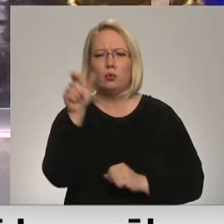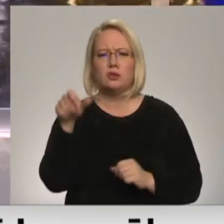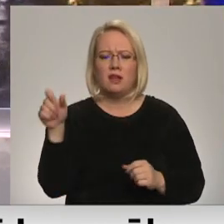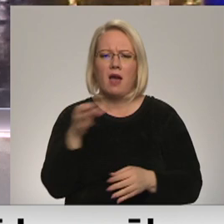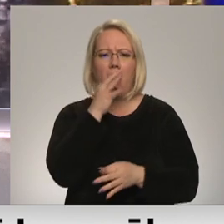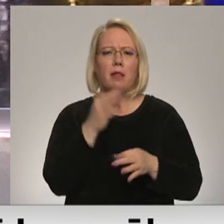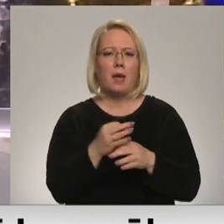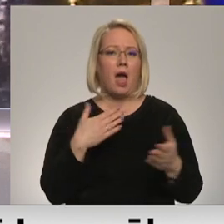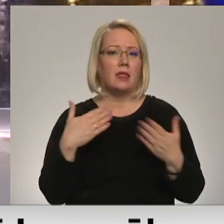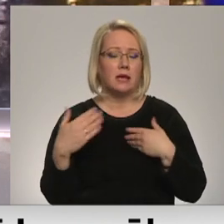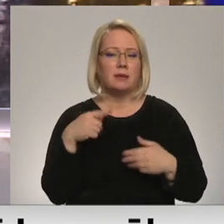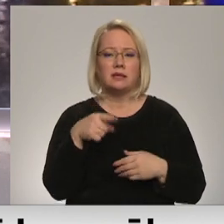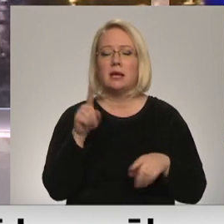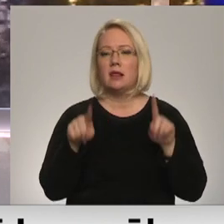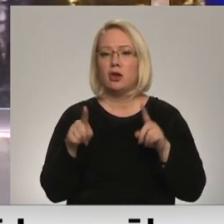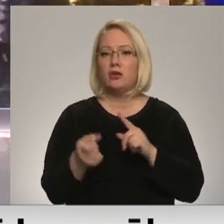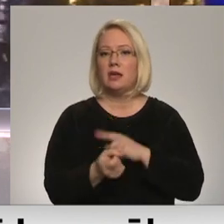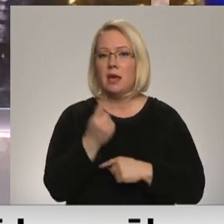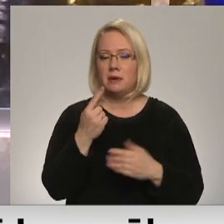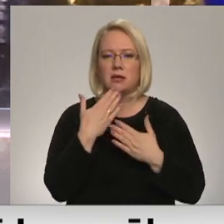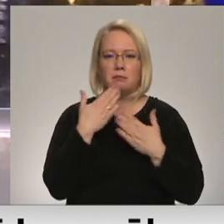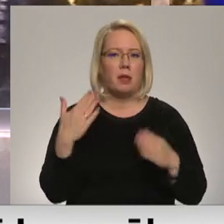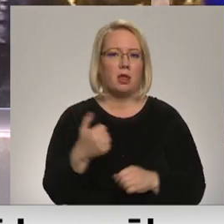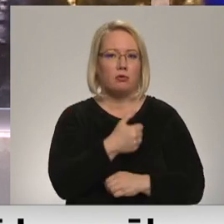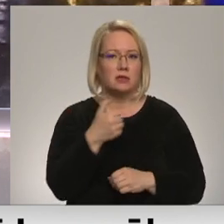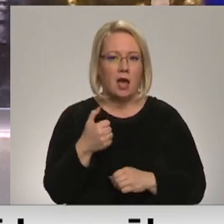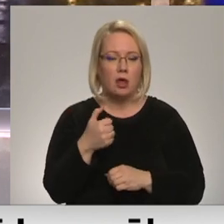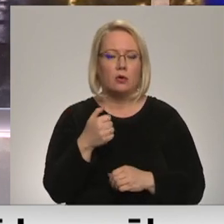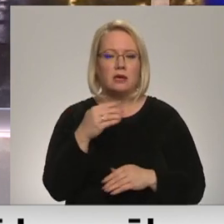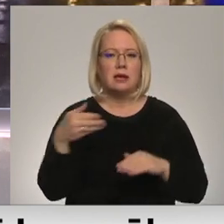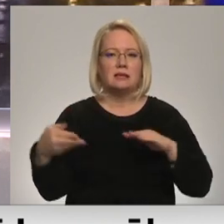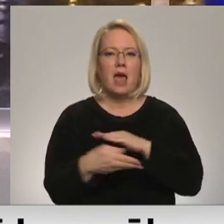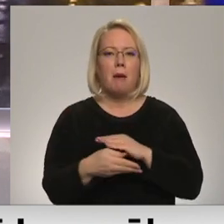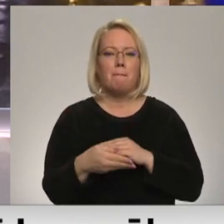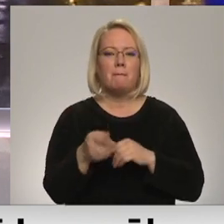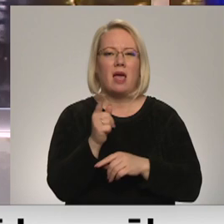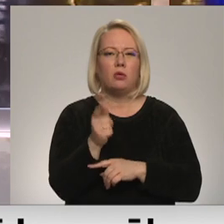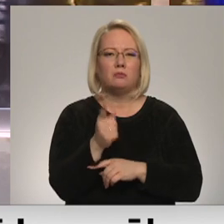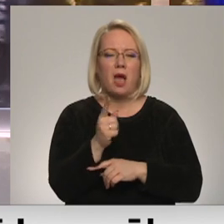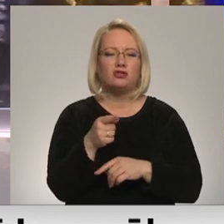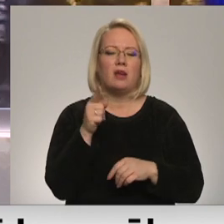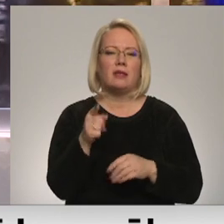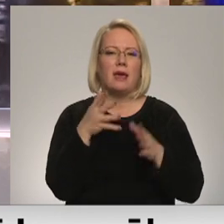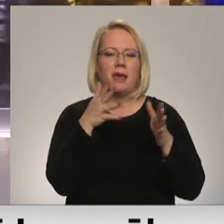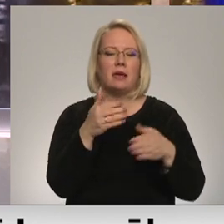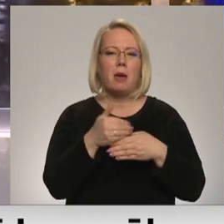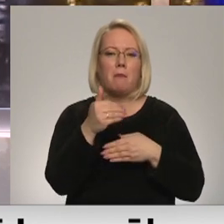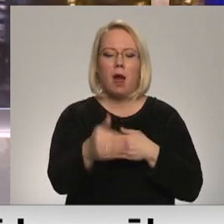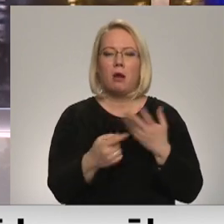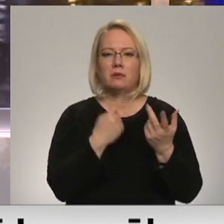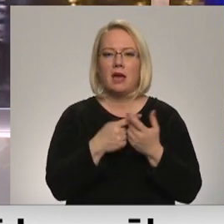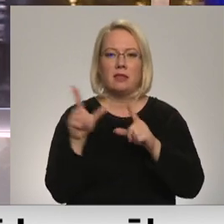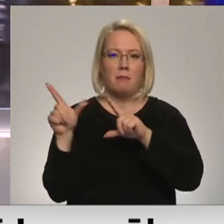attieksmi. Tie ir tikai daži no iemeslēm, kās pēdējos gados zemlētus makšķirēšanā ietekmē pārkāpumu skaitu mazināšanos.